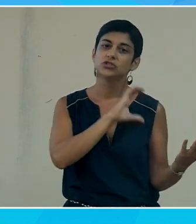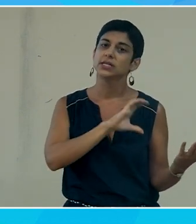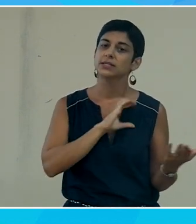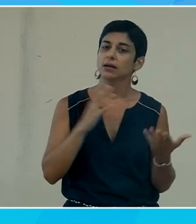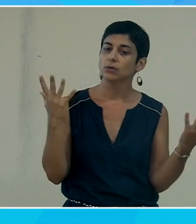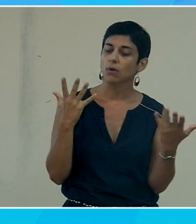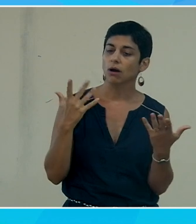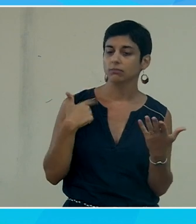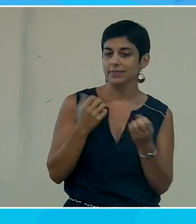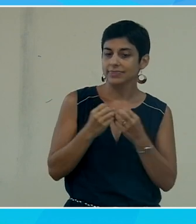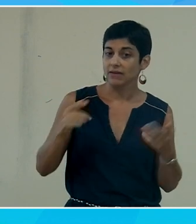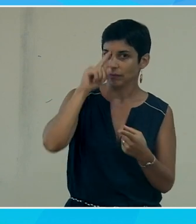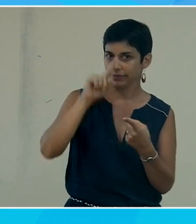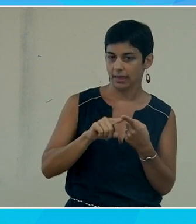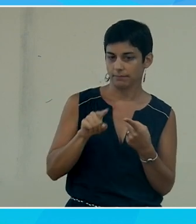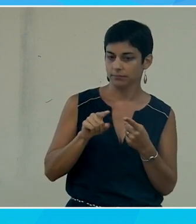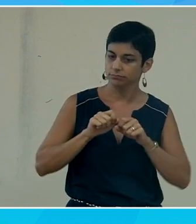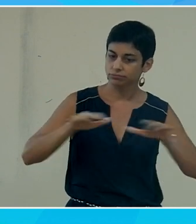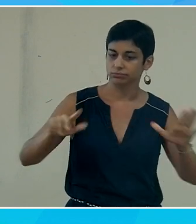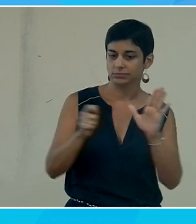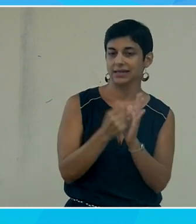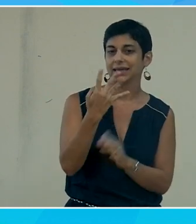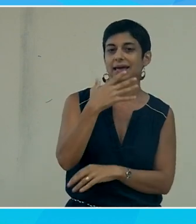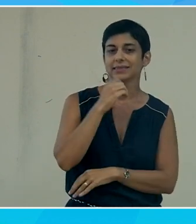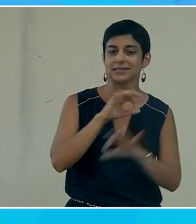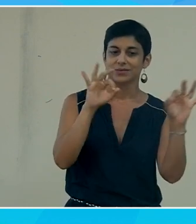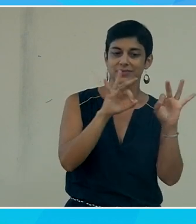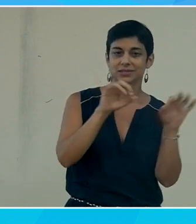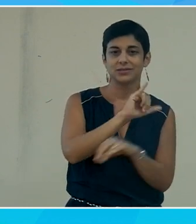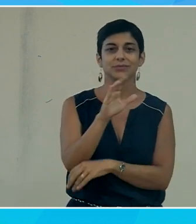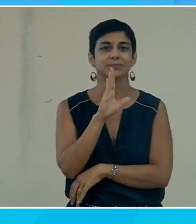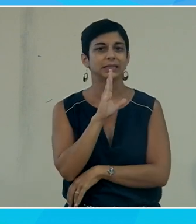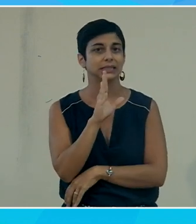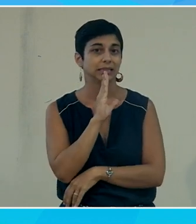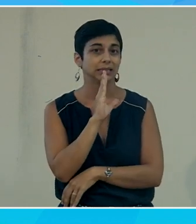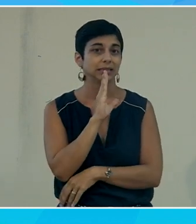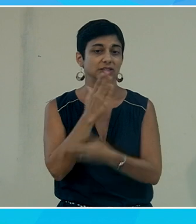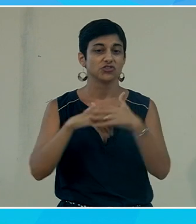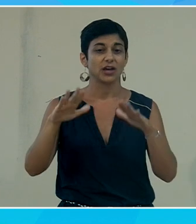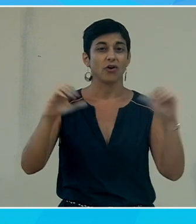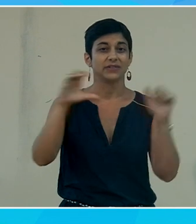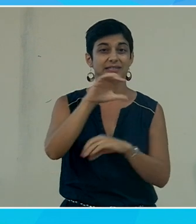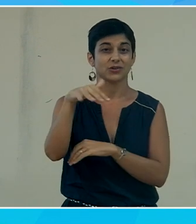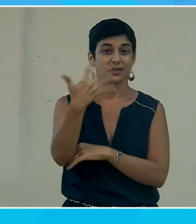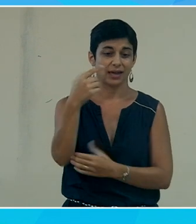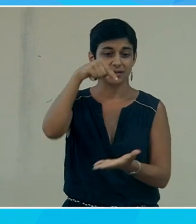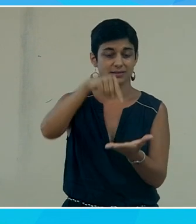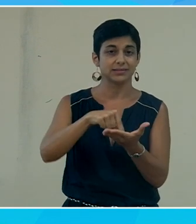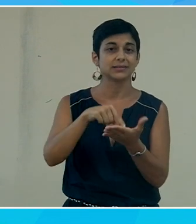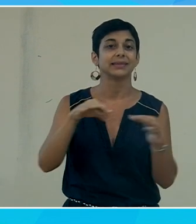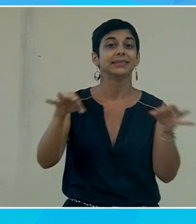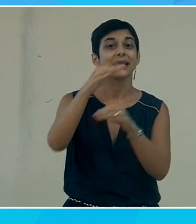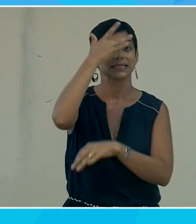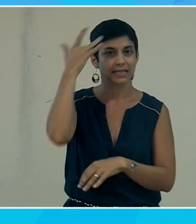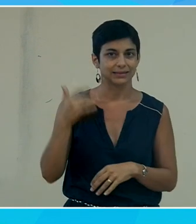développer ce sujet là le 4 décembre de 10h à 12h dans l'amphi 115 à l'IUT Tercent voilà